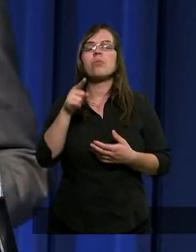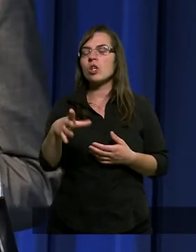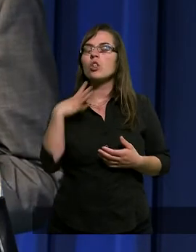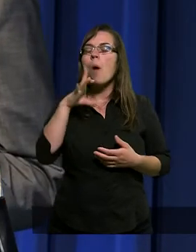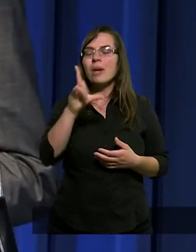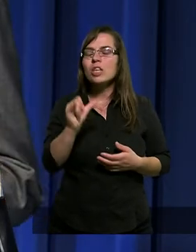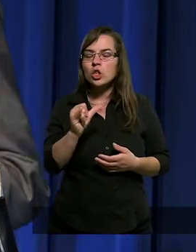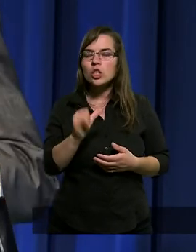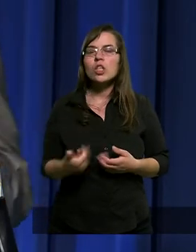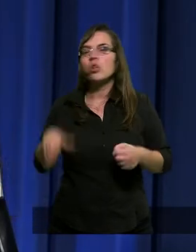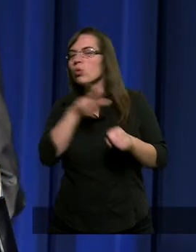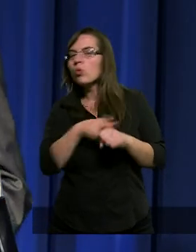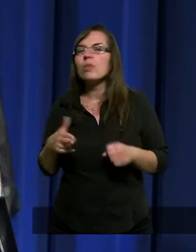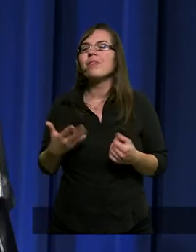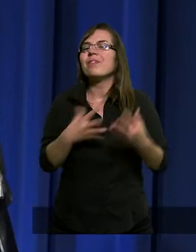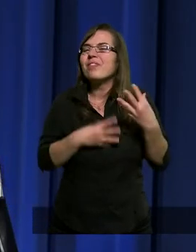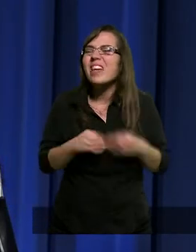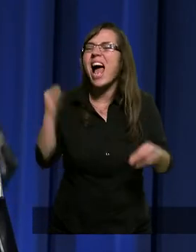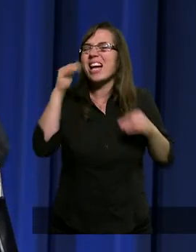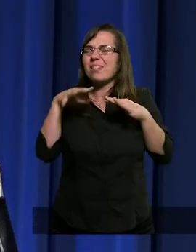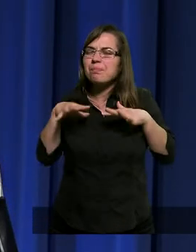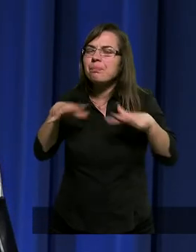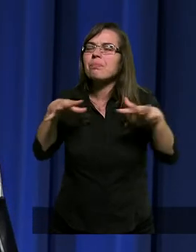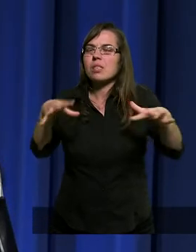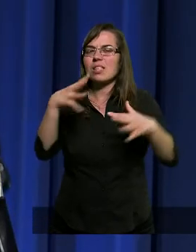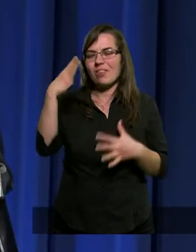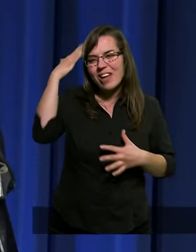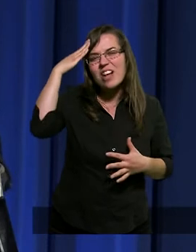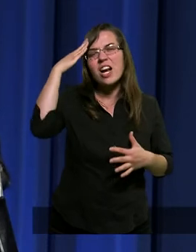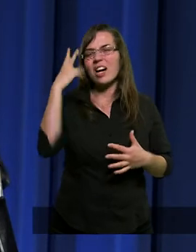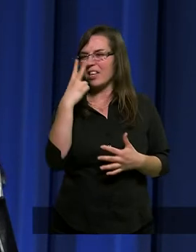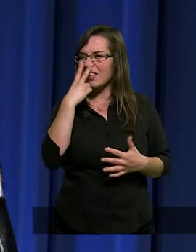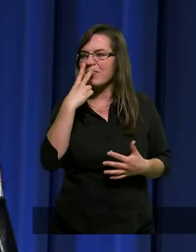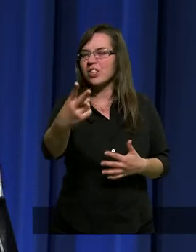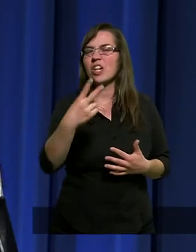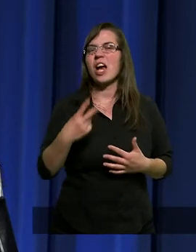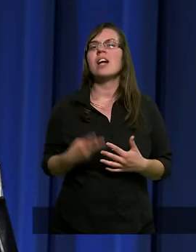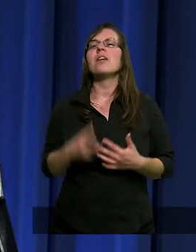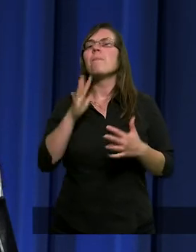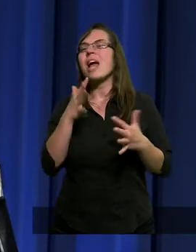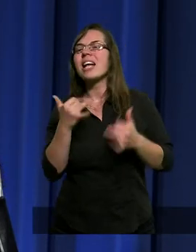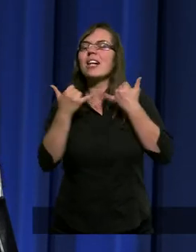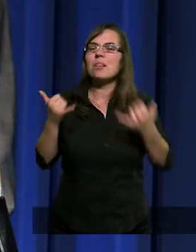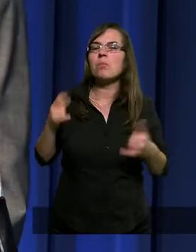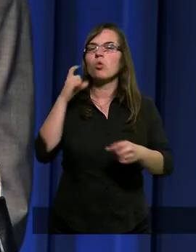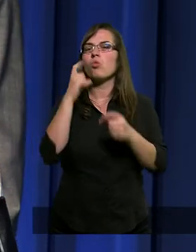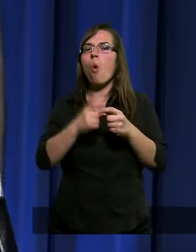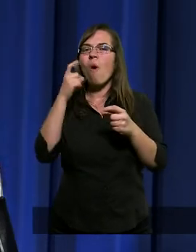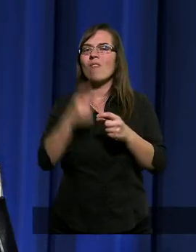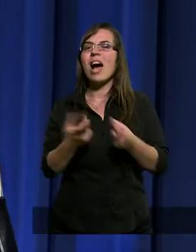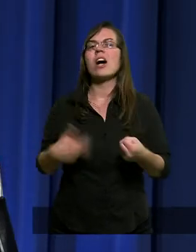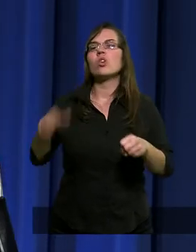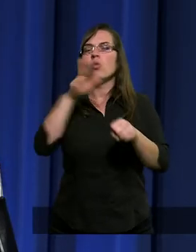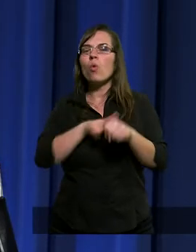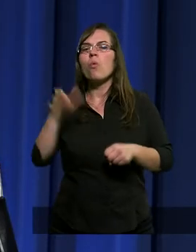To byli ci, którzy więcej wiedzieli, więcej widzieli. Słyszeli między innymi słowa,